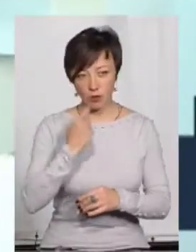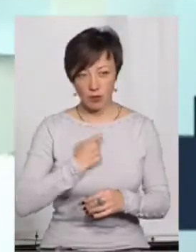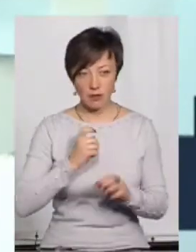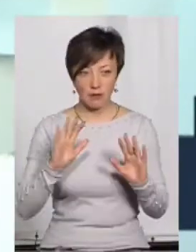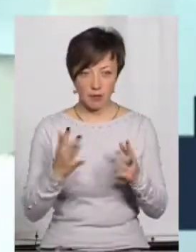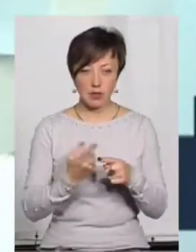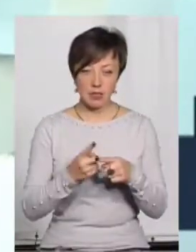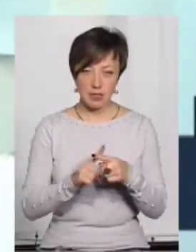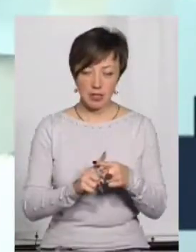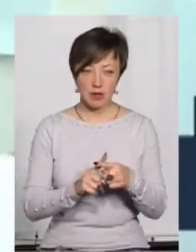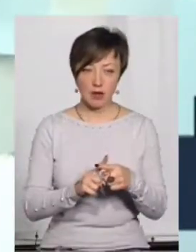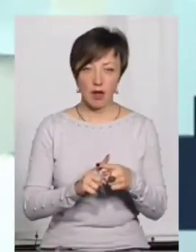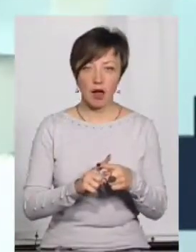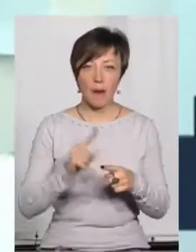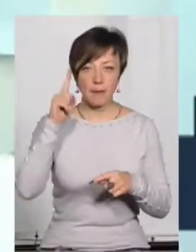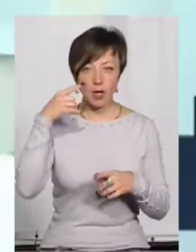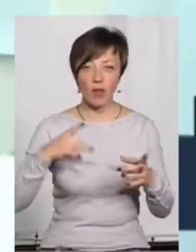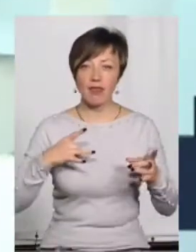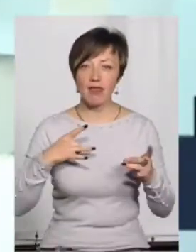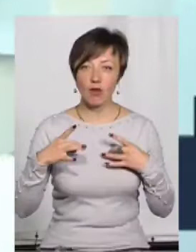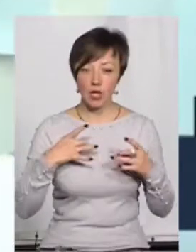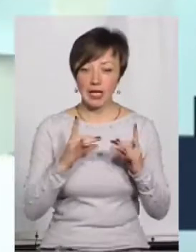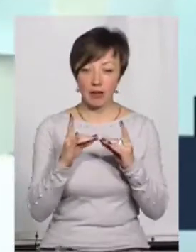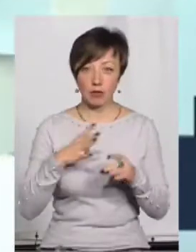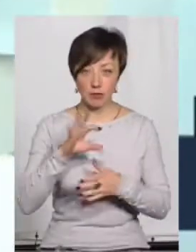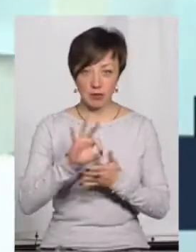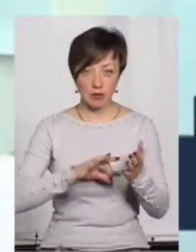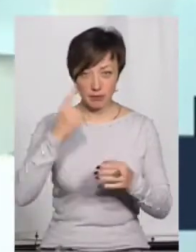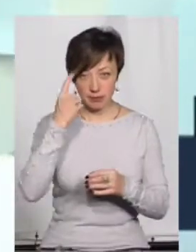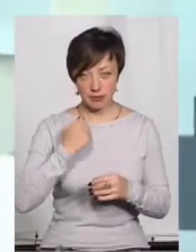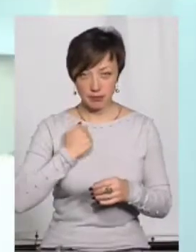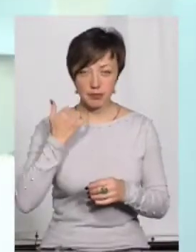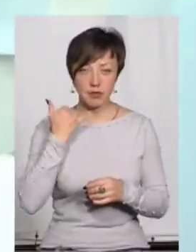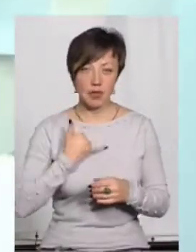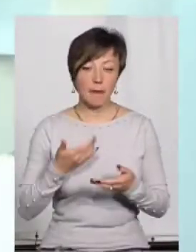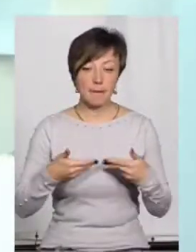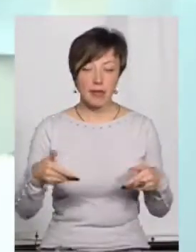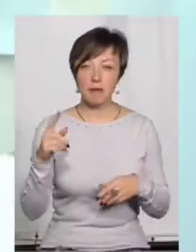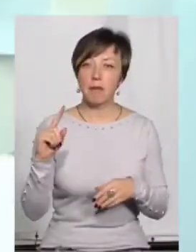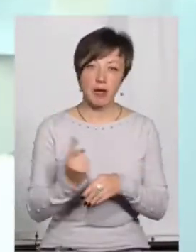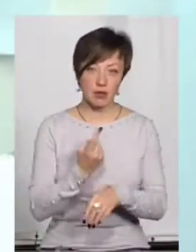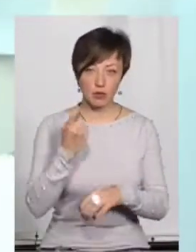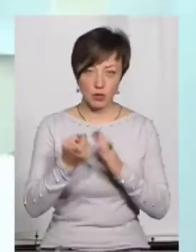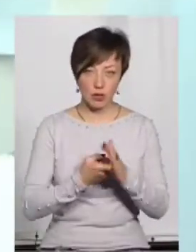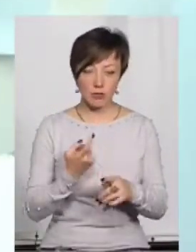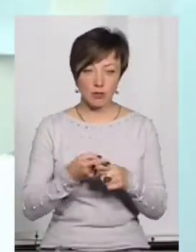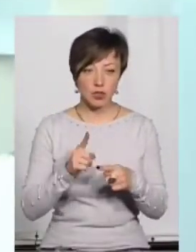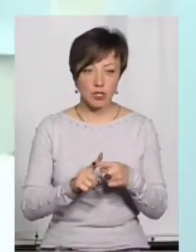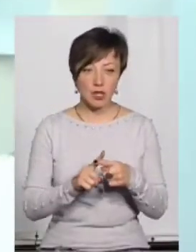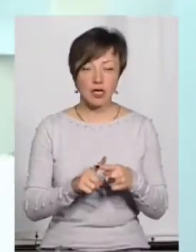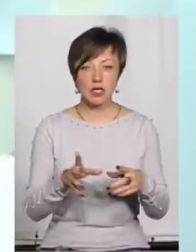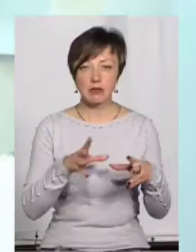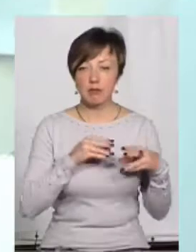От тільки стався оцей випадок навіть в психонерологічному інтернаті, мені зразу поступив дзвінок. Тобто ми знаємо про це першими, тому